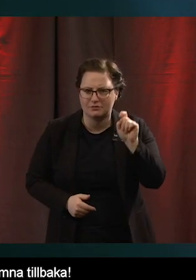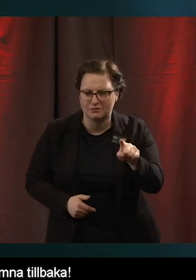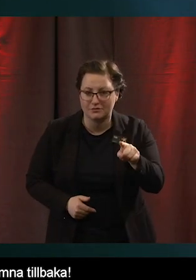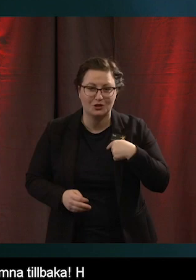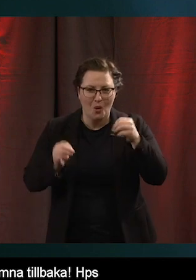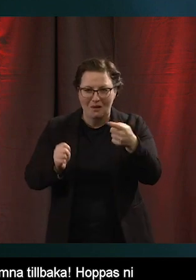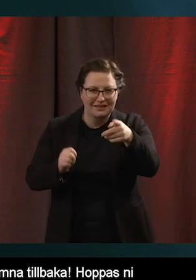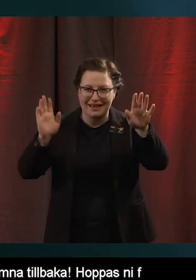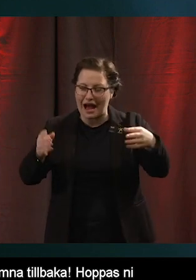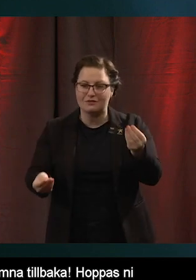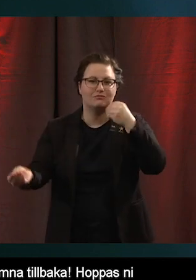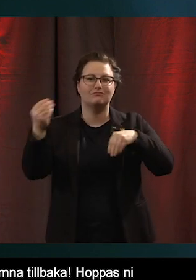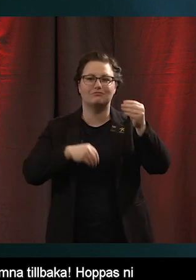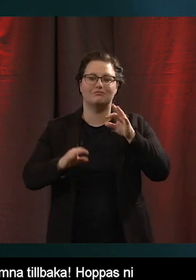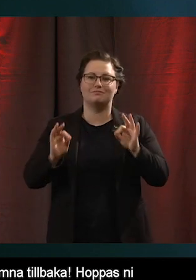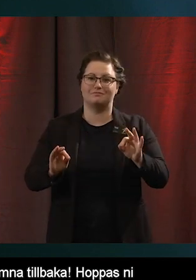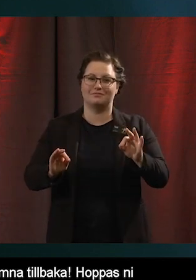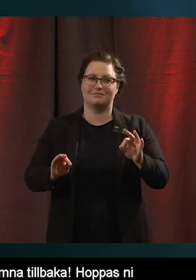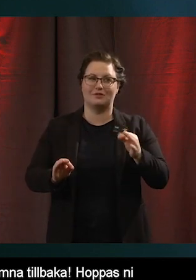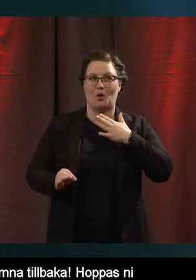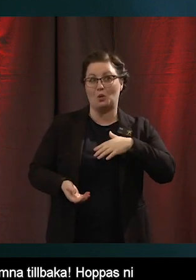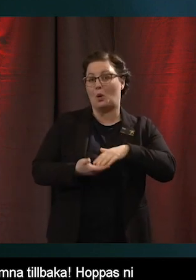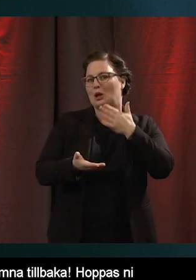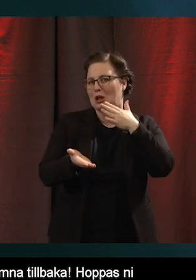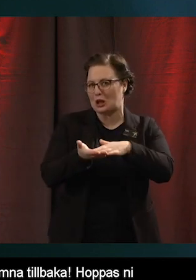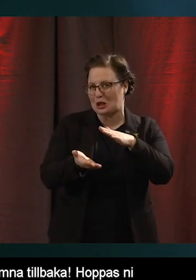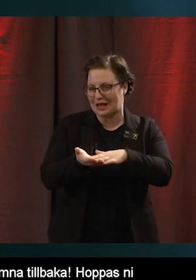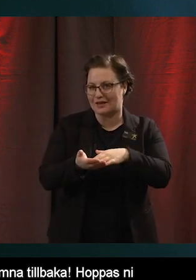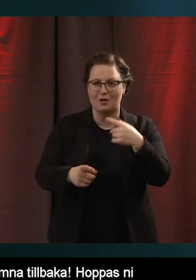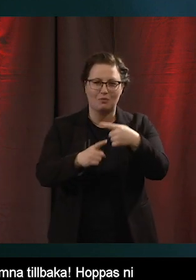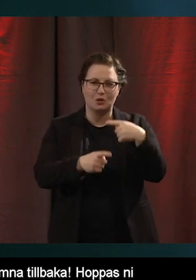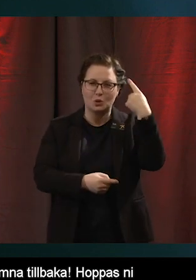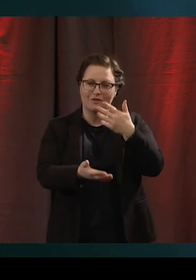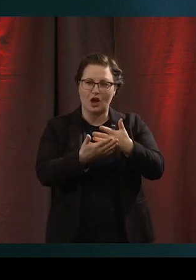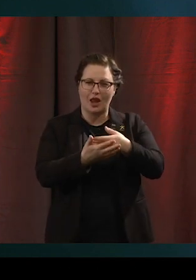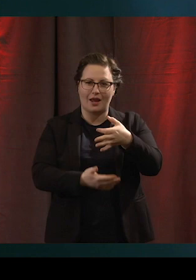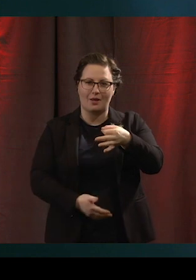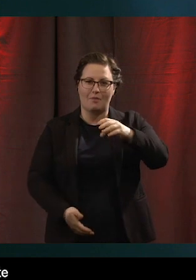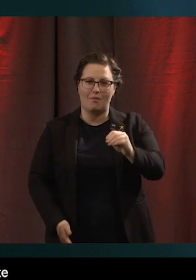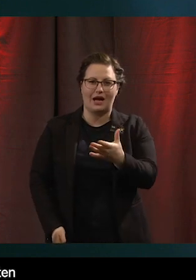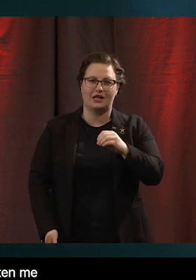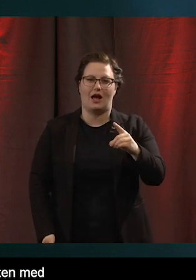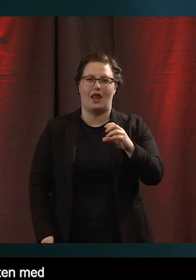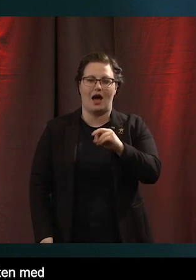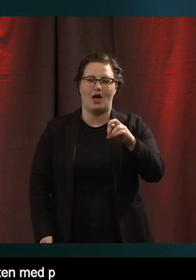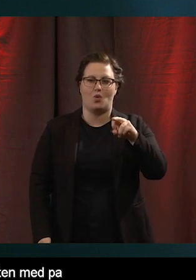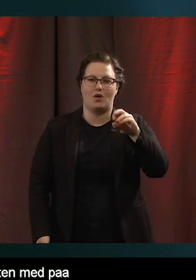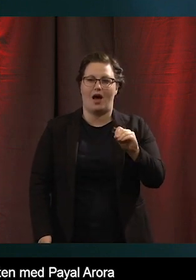fått i er gott och nyttigt att äta och att keynoten med Payal Aurora var bra.